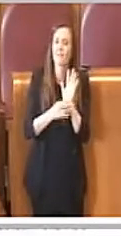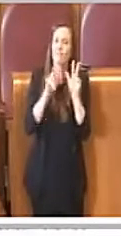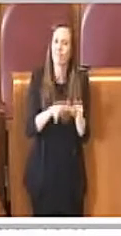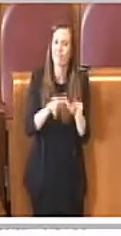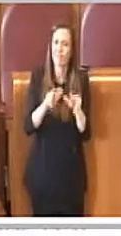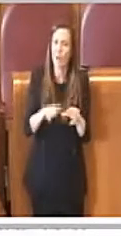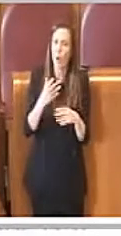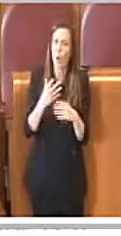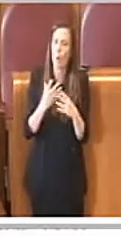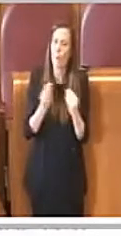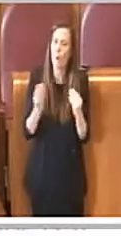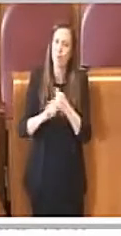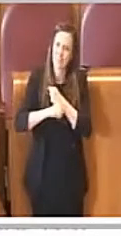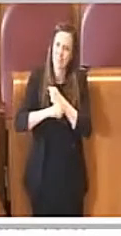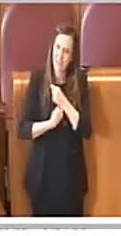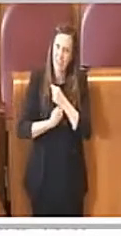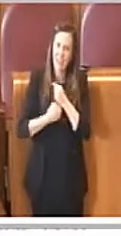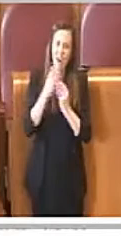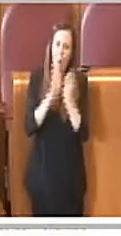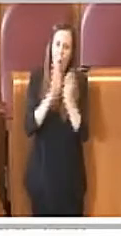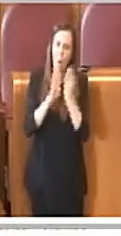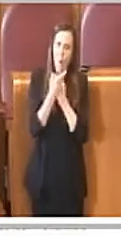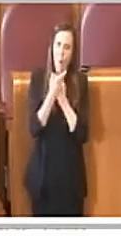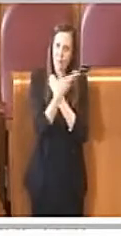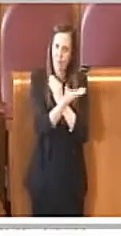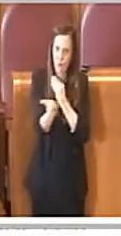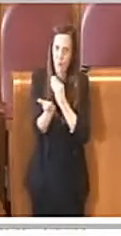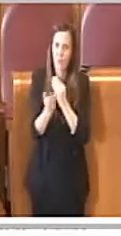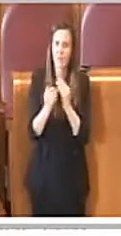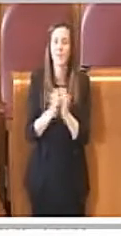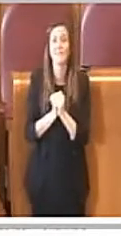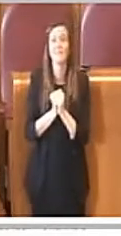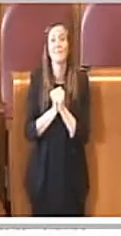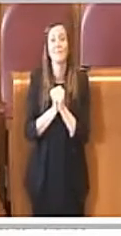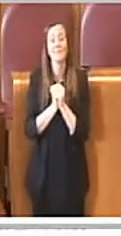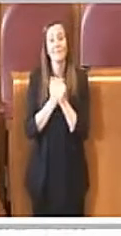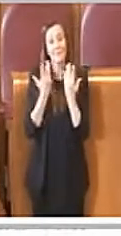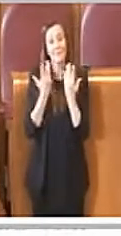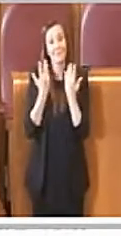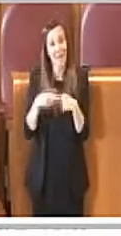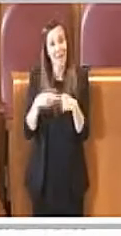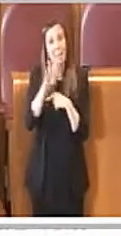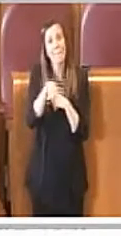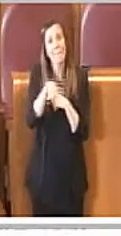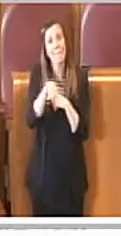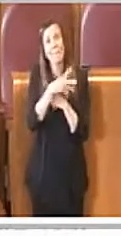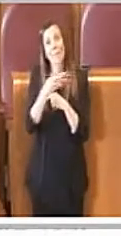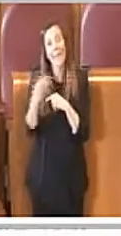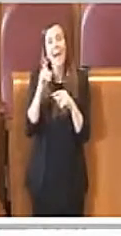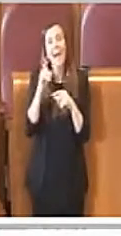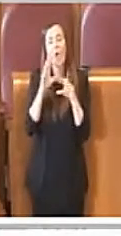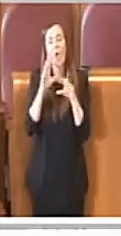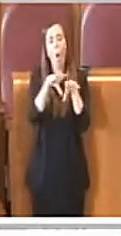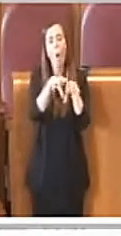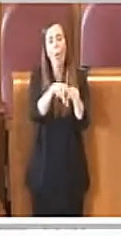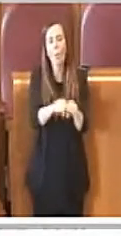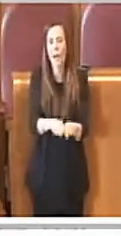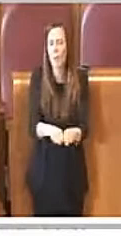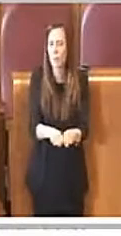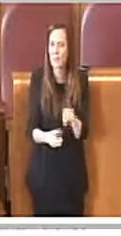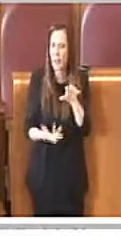restrittive nei loro riconfronti. Ed ecco che stiamo parlando dei piani di massima occupabilità e delle